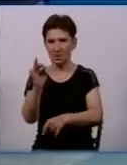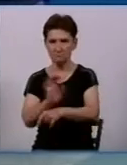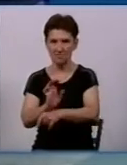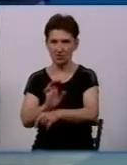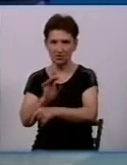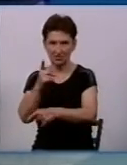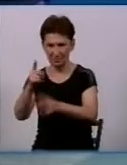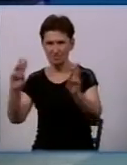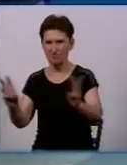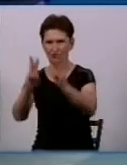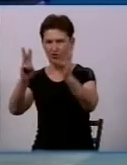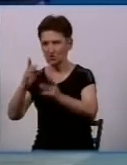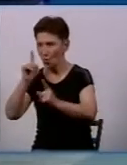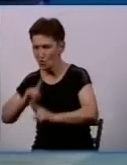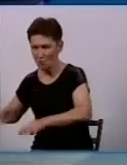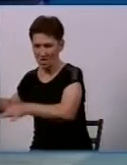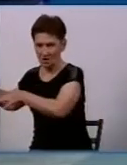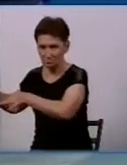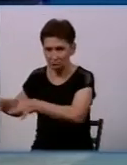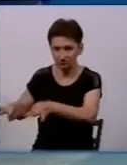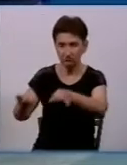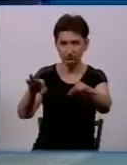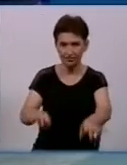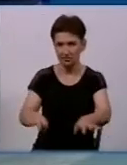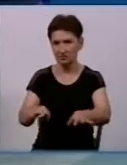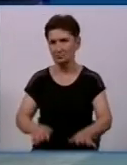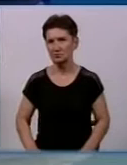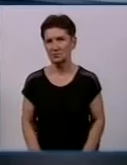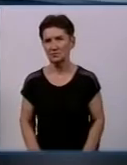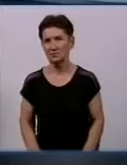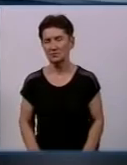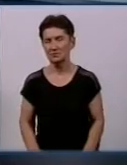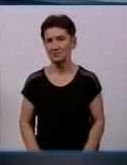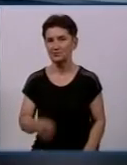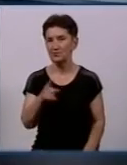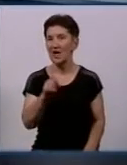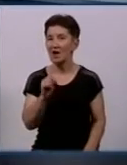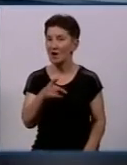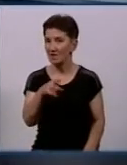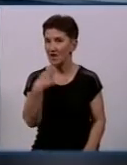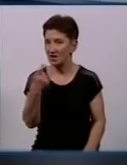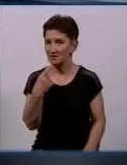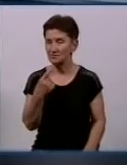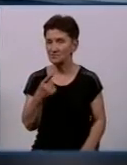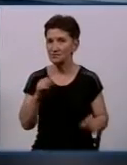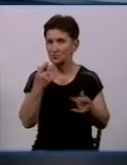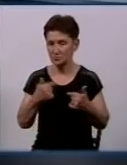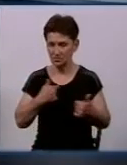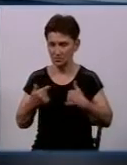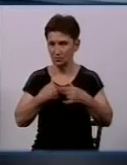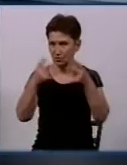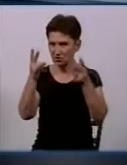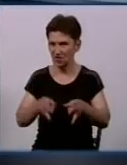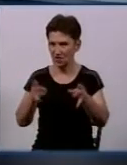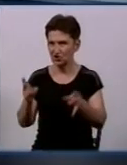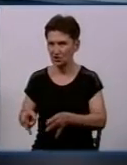встановлений на вододжерело і забрати звідти воду і подати її на гасіння. Як ви реагуєте на ті випадки, коли постраждалі від пожежі